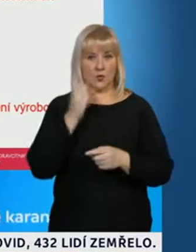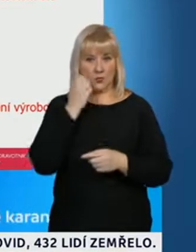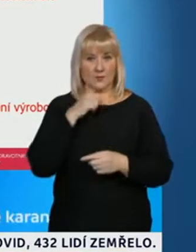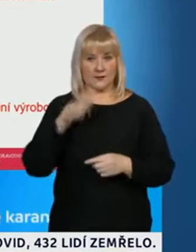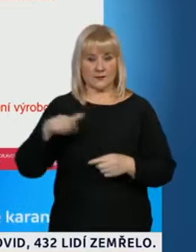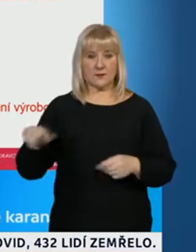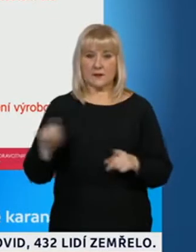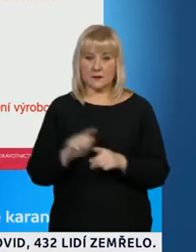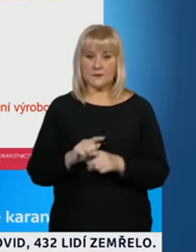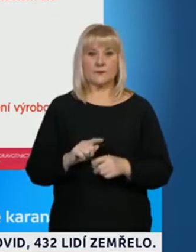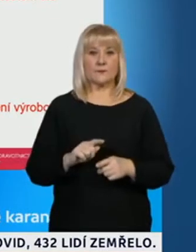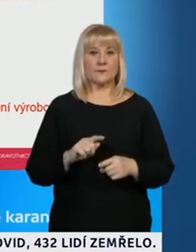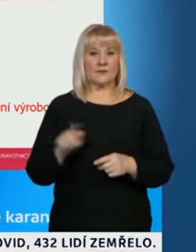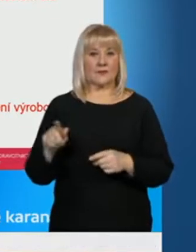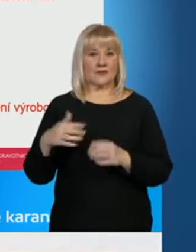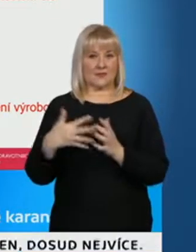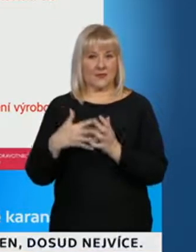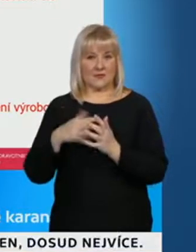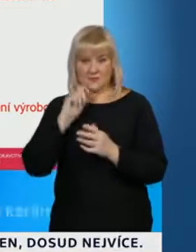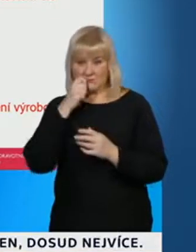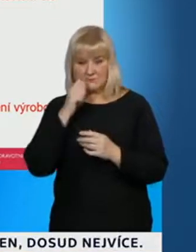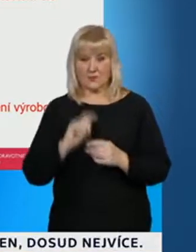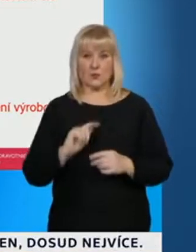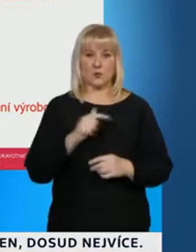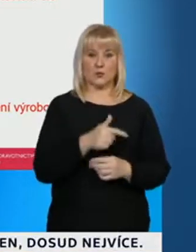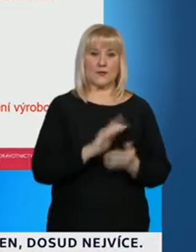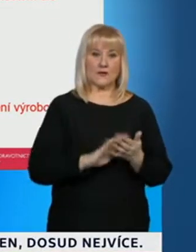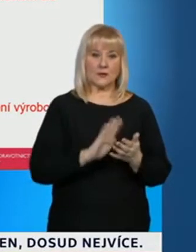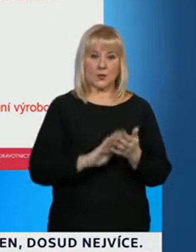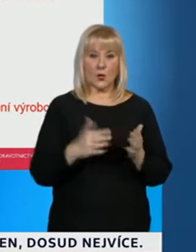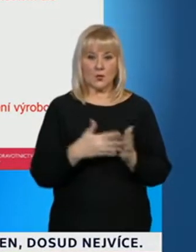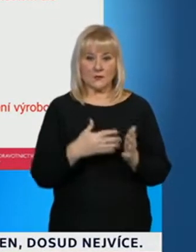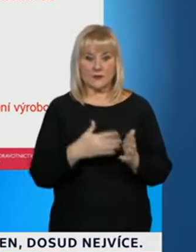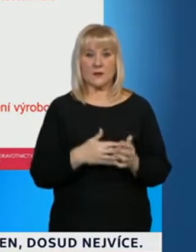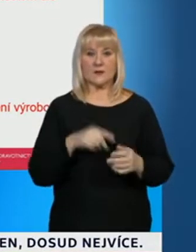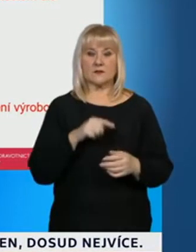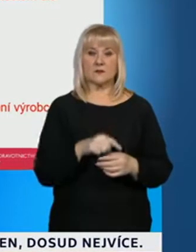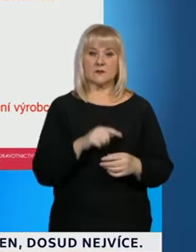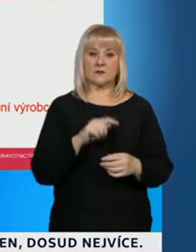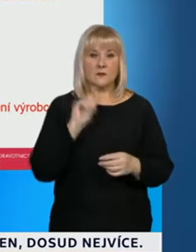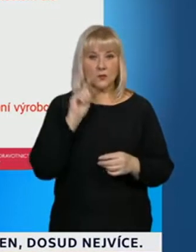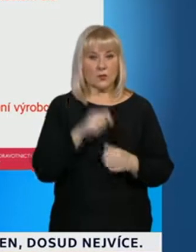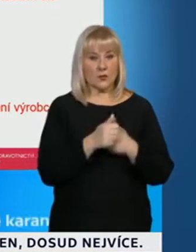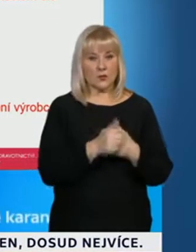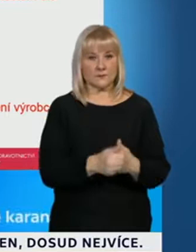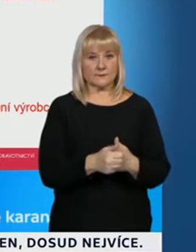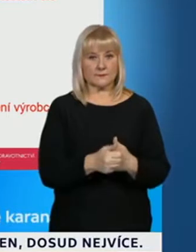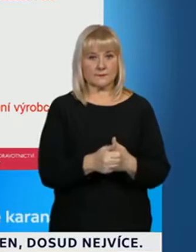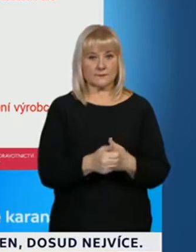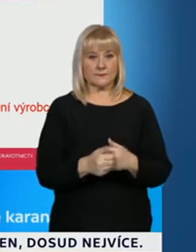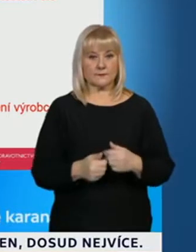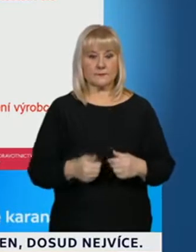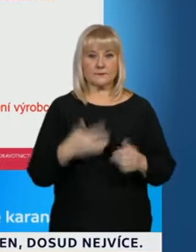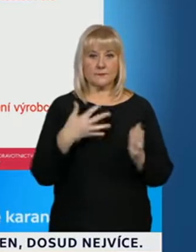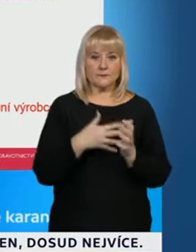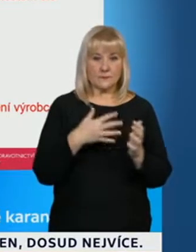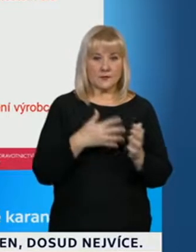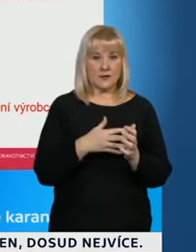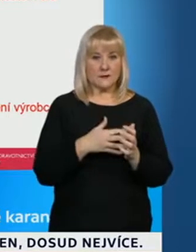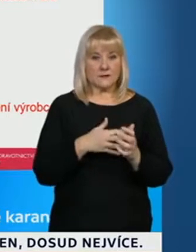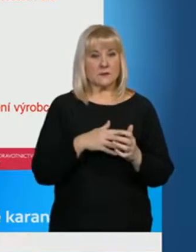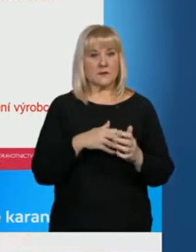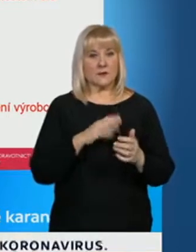že oproti PCR testům je tady vnusný důraz na v podstatě prostor a testování přímo,